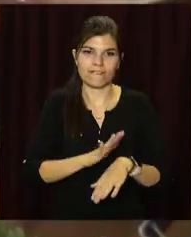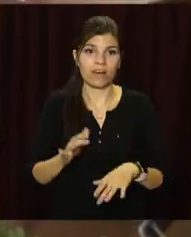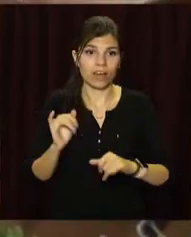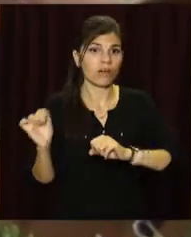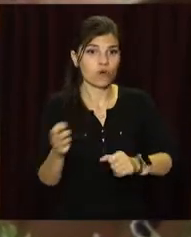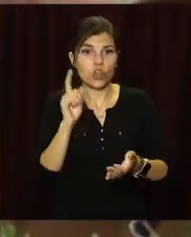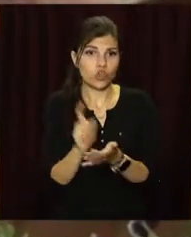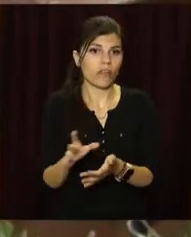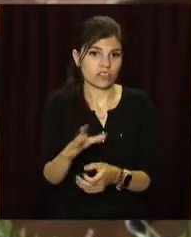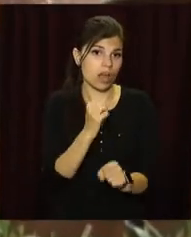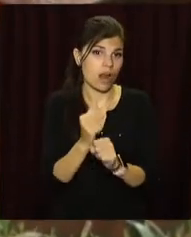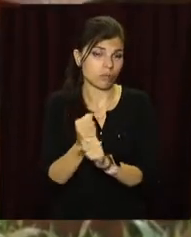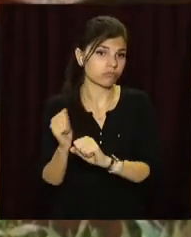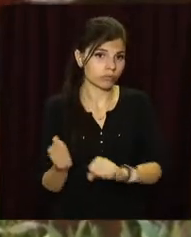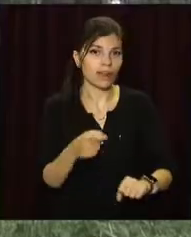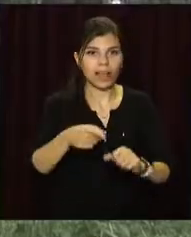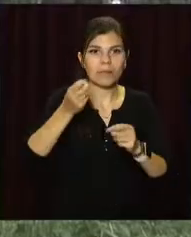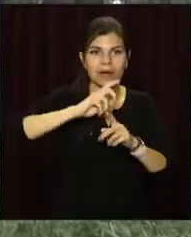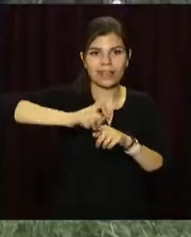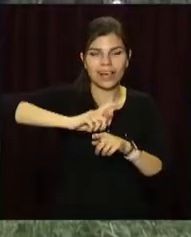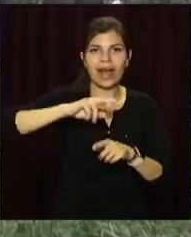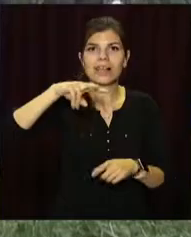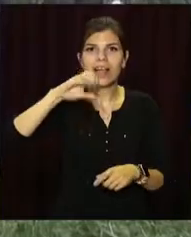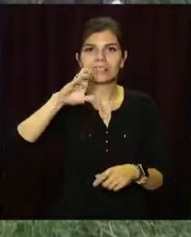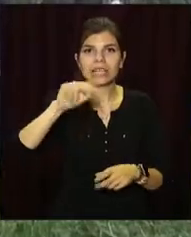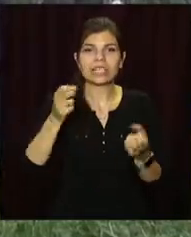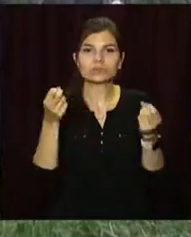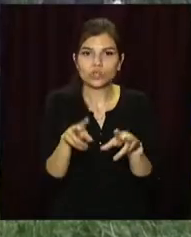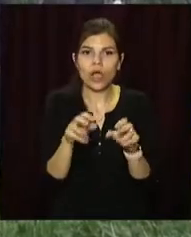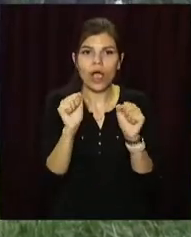повинна бути в роботі. Лиска, захистна коробочка.